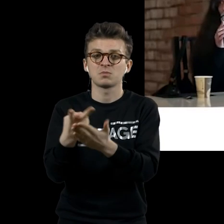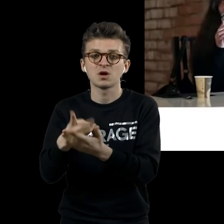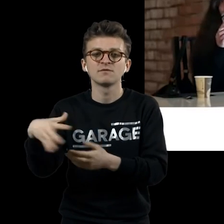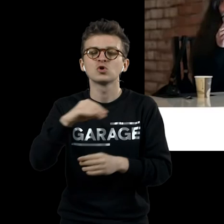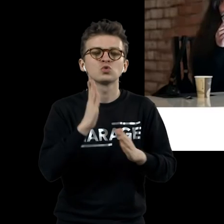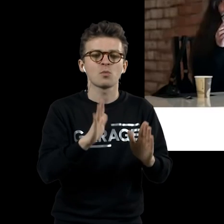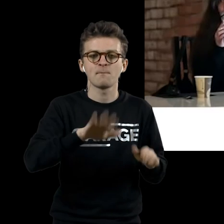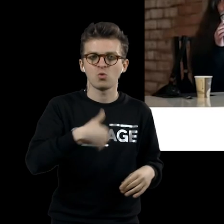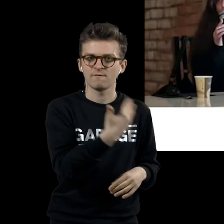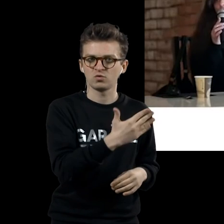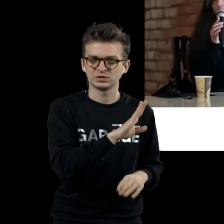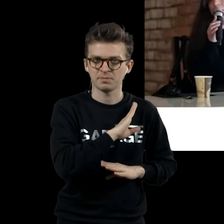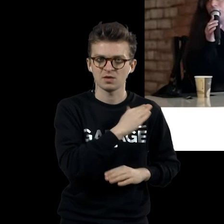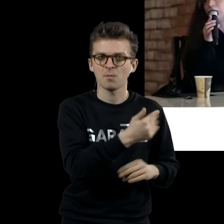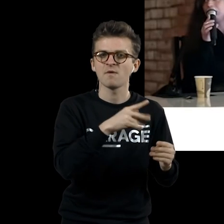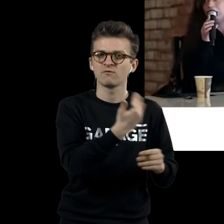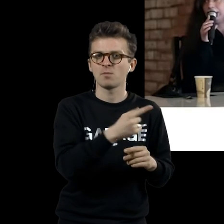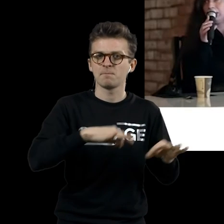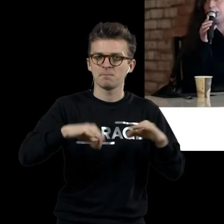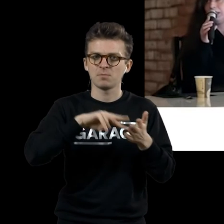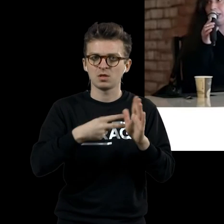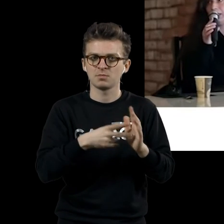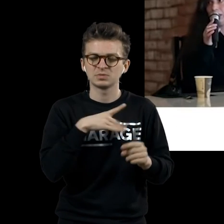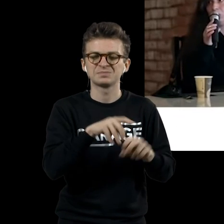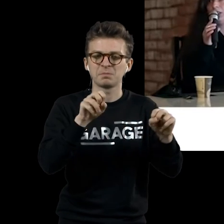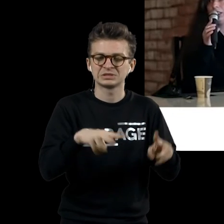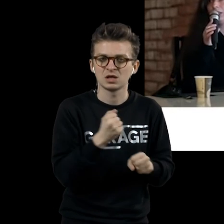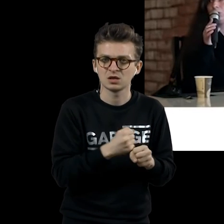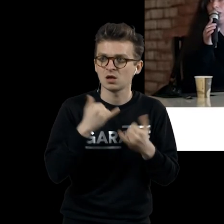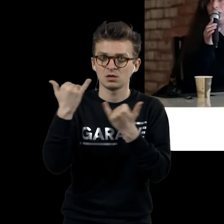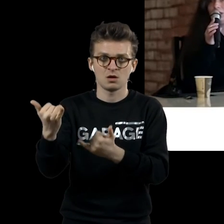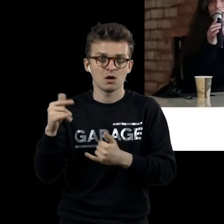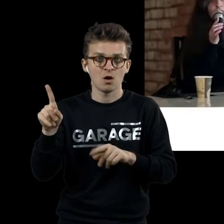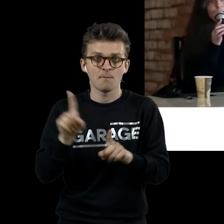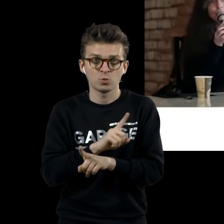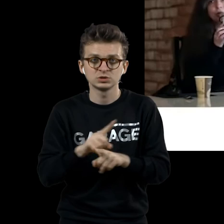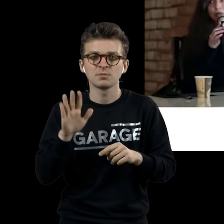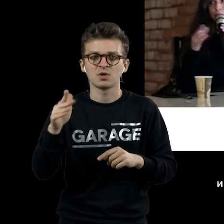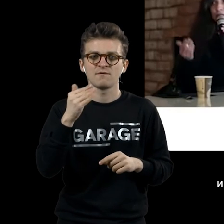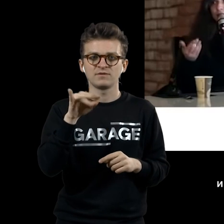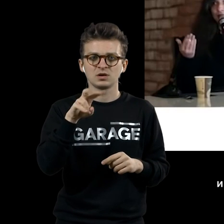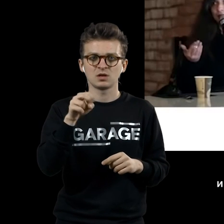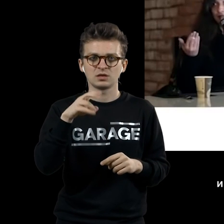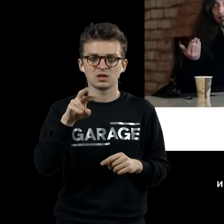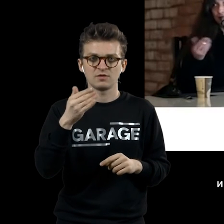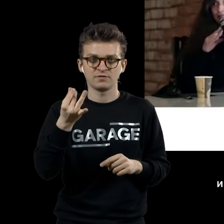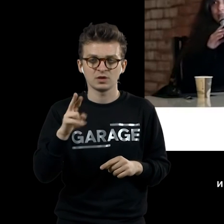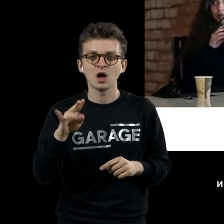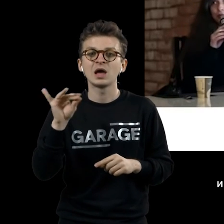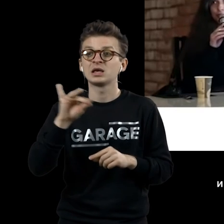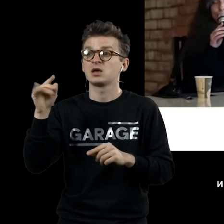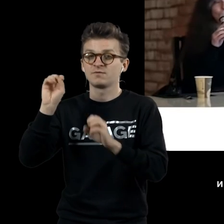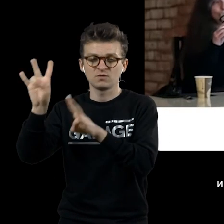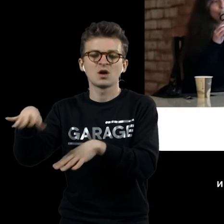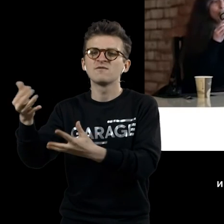его смерти. Это единственный проект Дюшана, который сделан специально для музея. Это музей в Филадельфии, который из этого музея нельзя вытаскивать.